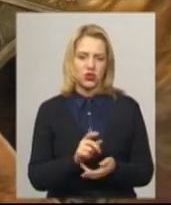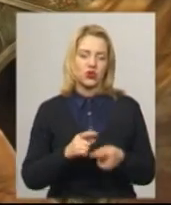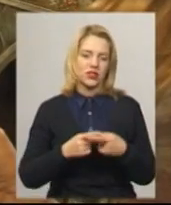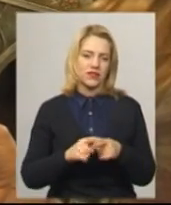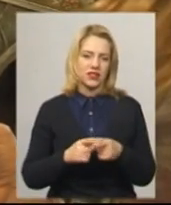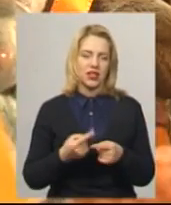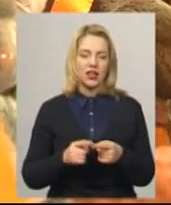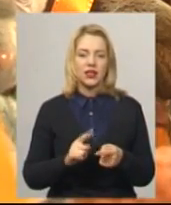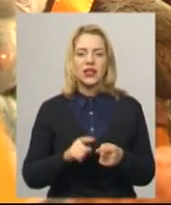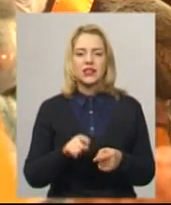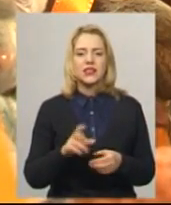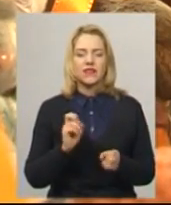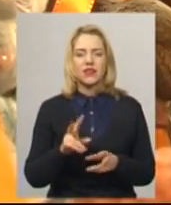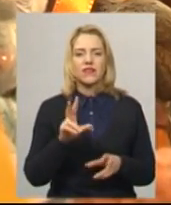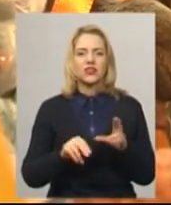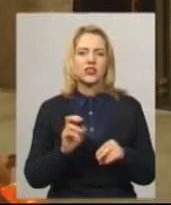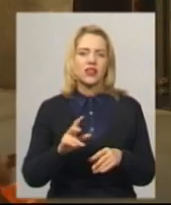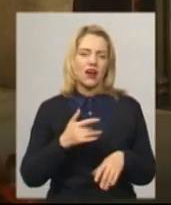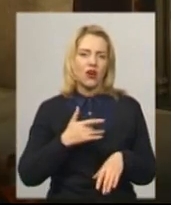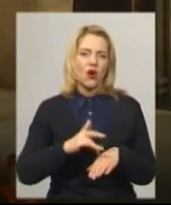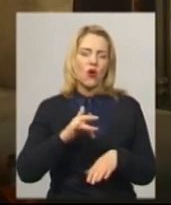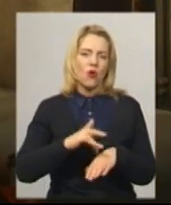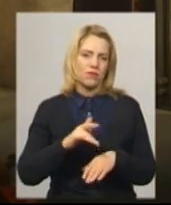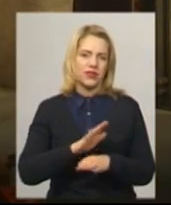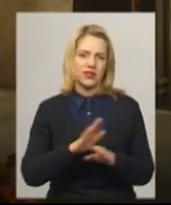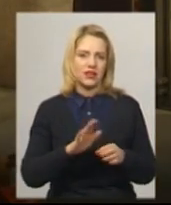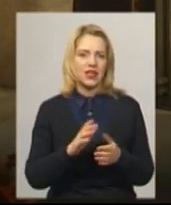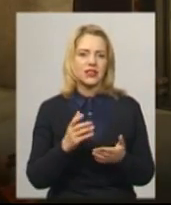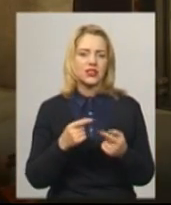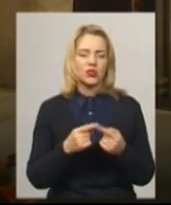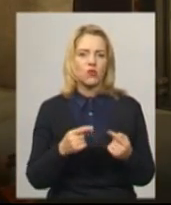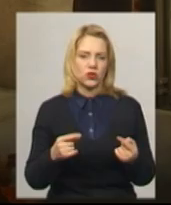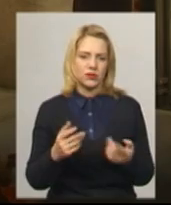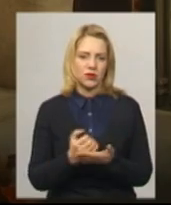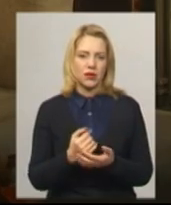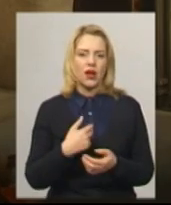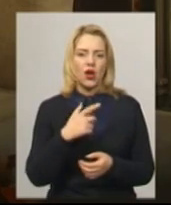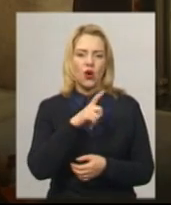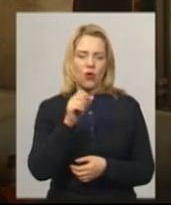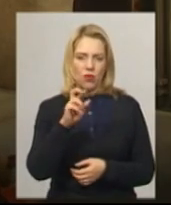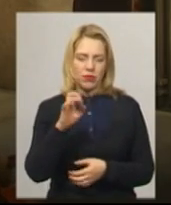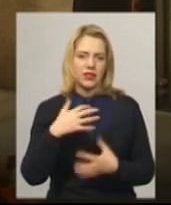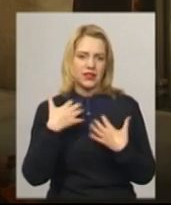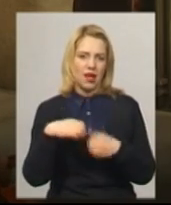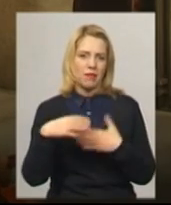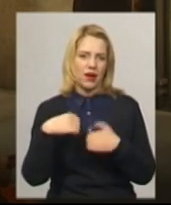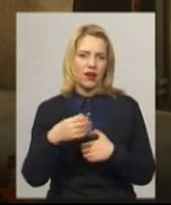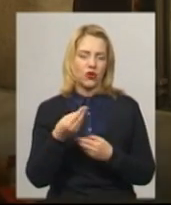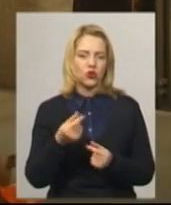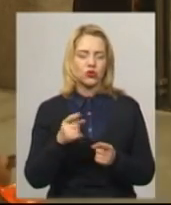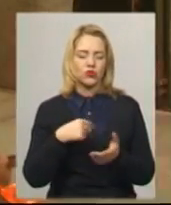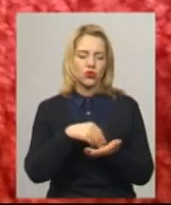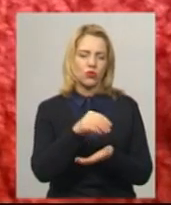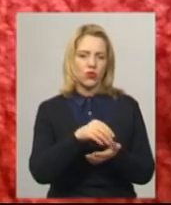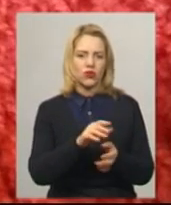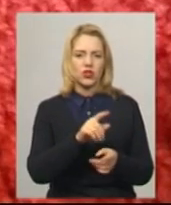– це хобі, а не спосіб заробітку, вважає Ірина Кочерява. Будь-яке хобі з тебе забирає гроші. Тому що ти закупляєш